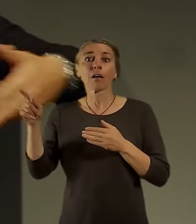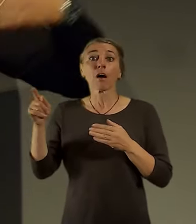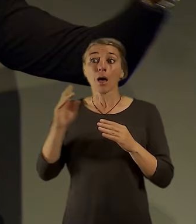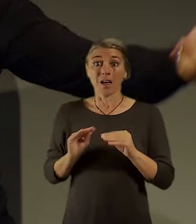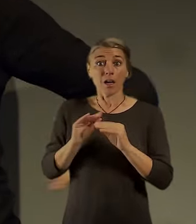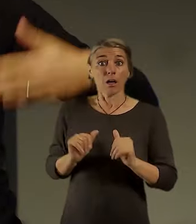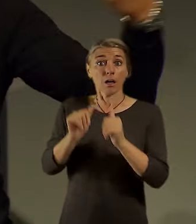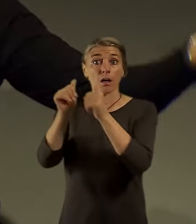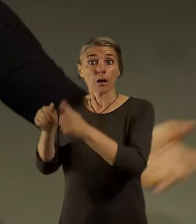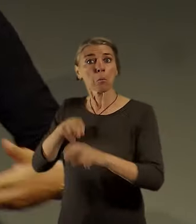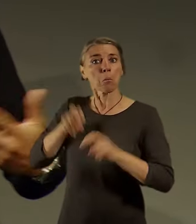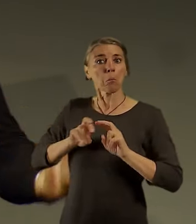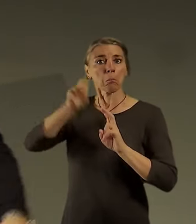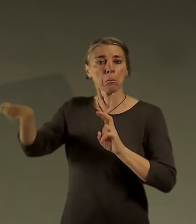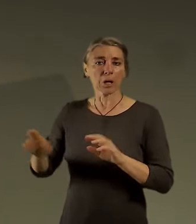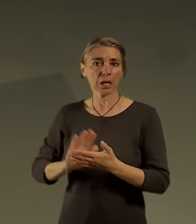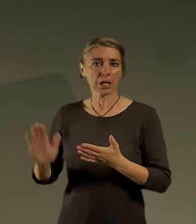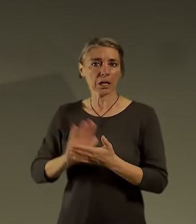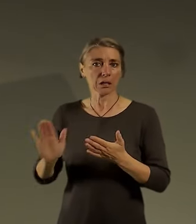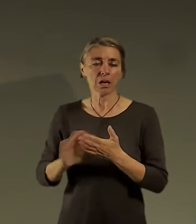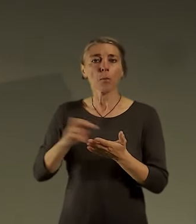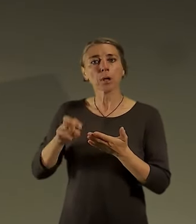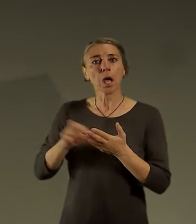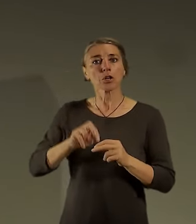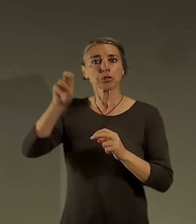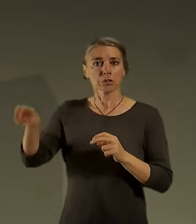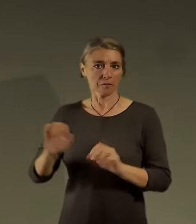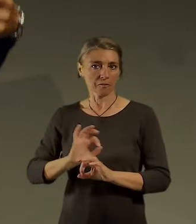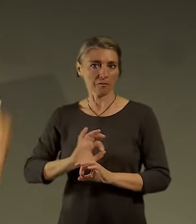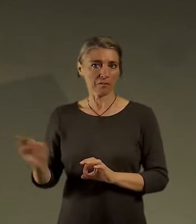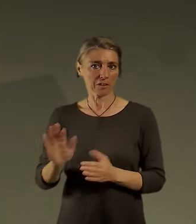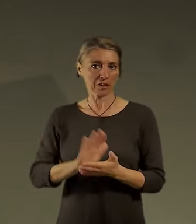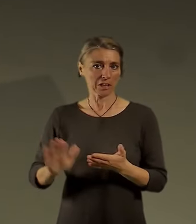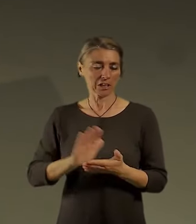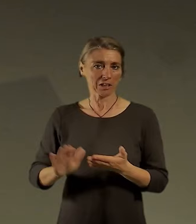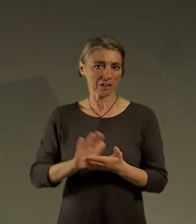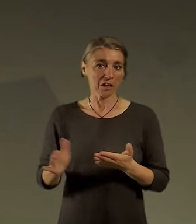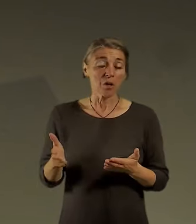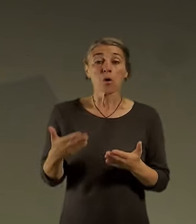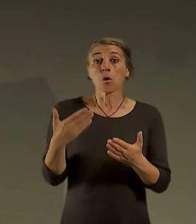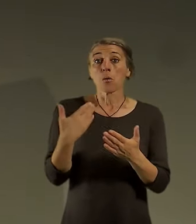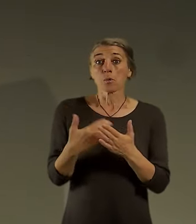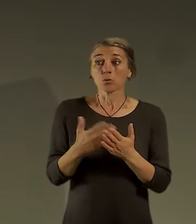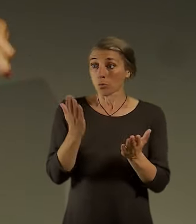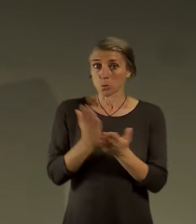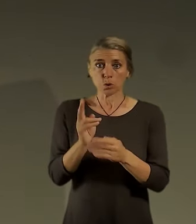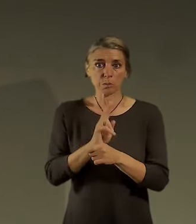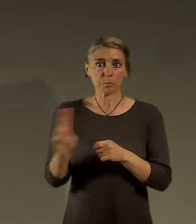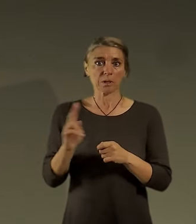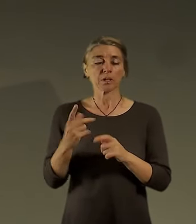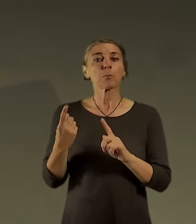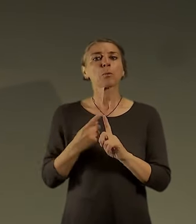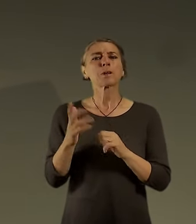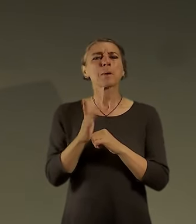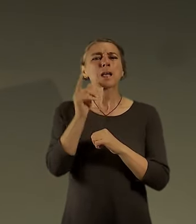představa skočit na kolo, doběhnout tam úplně jako jiná a tím pádem se vlastně ta 15-minutová lokalita, to,